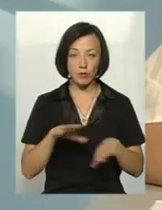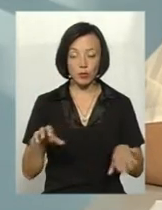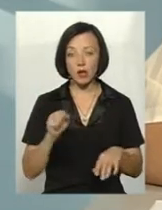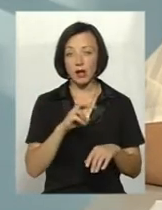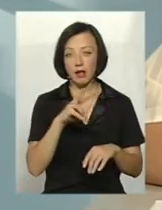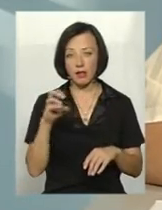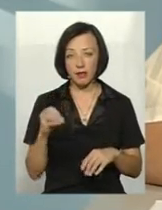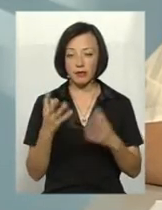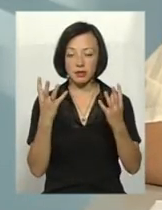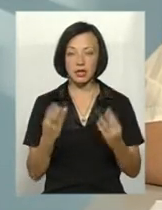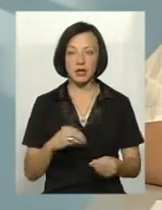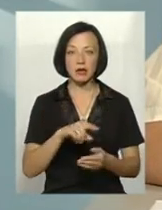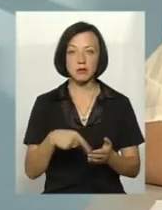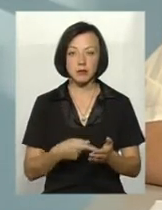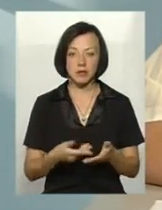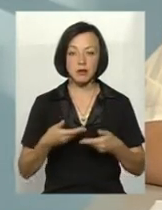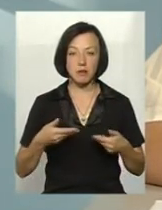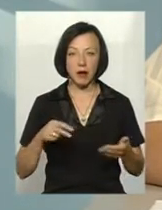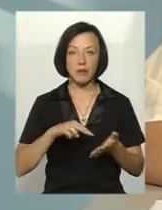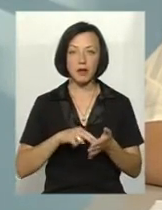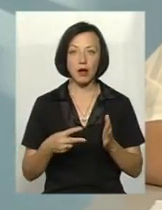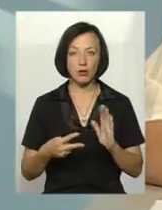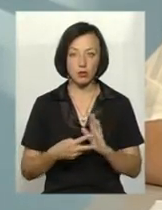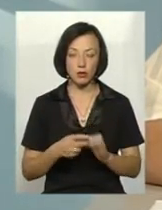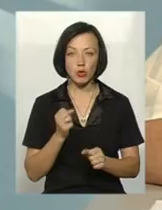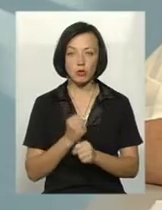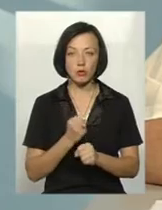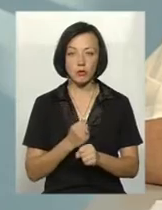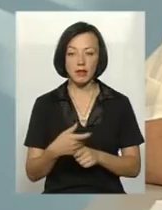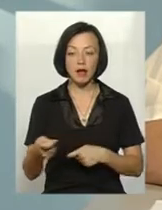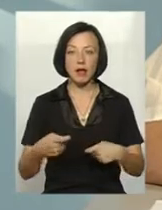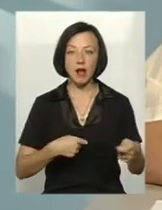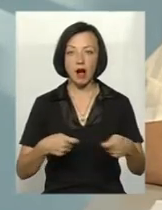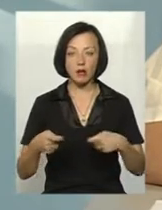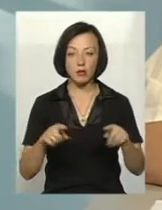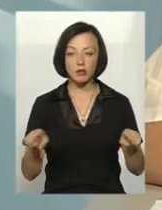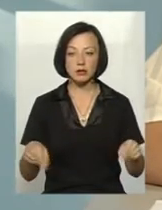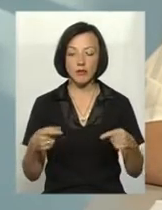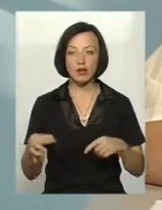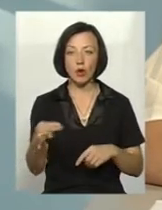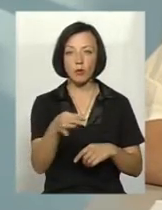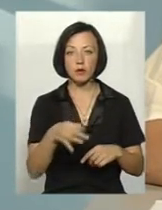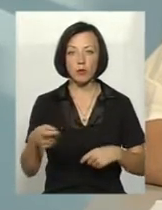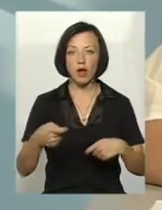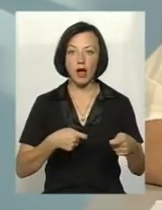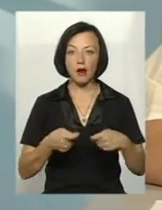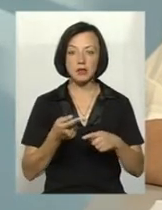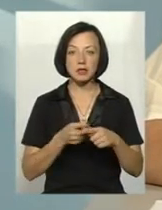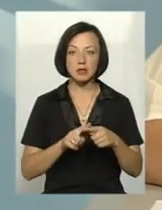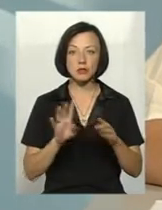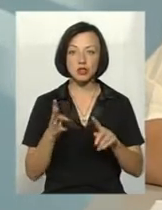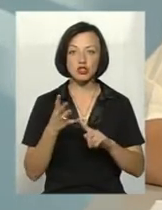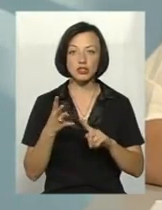на День міста ми також плануємо зробити ярмарку, організувати обласну ярмарку. Оце буде вже четверта